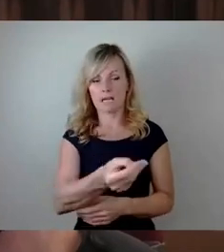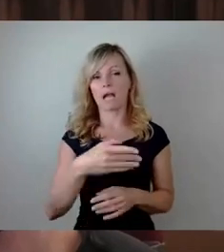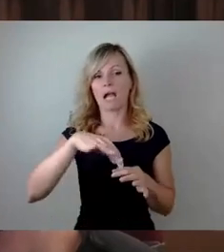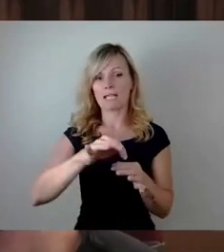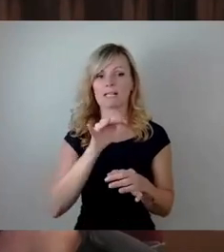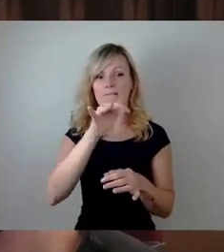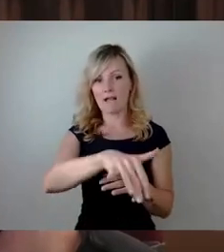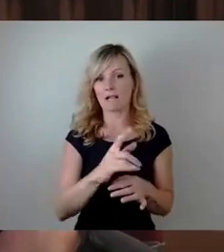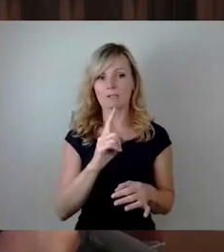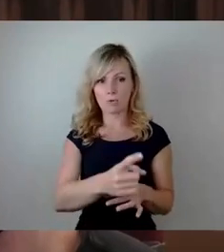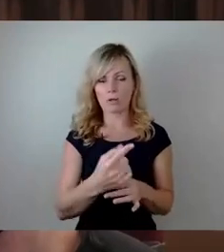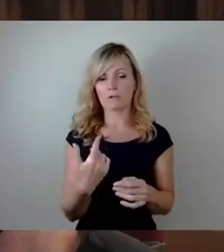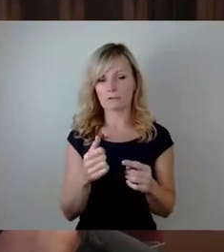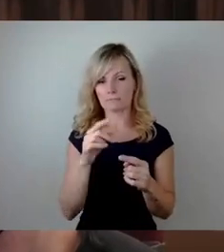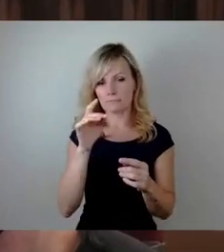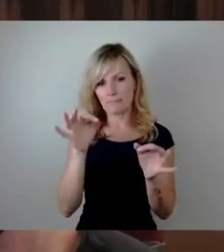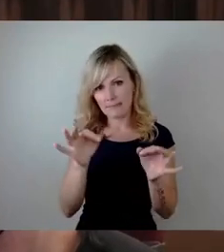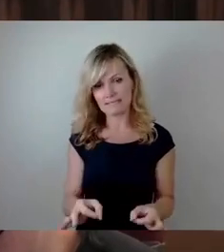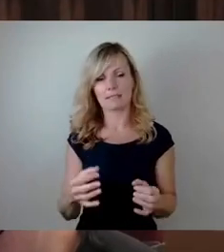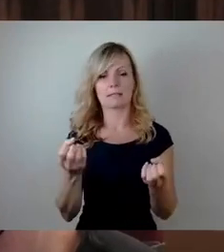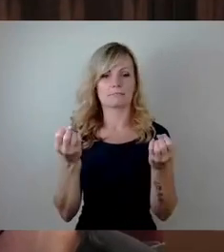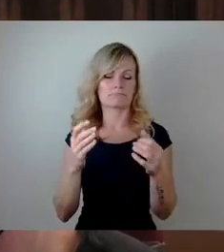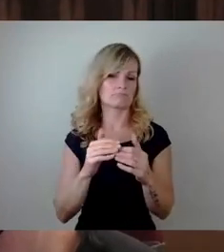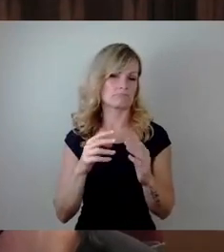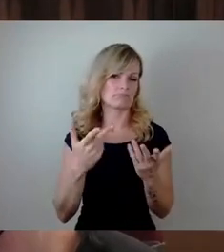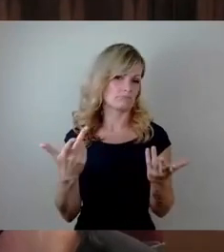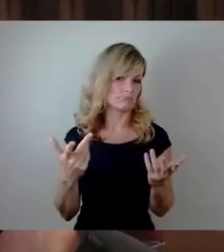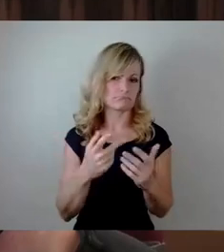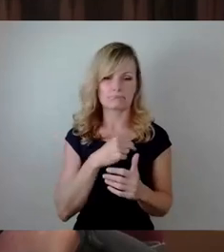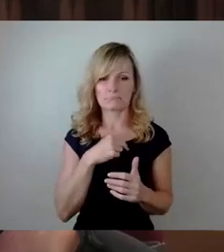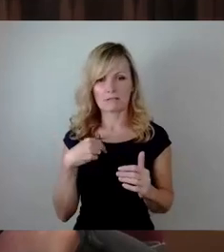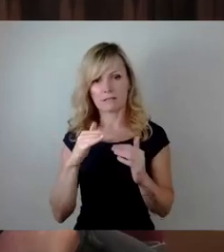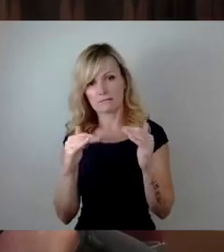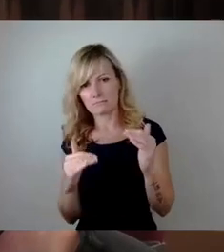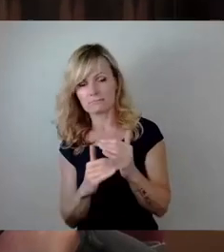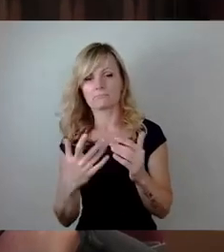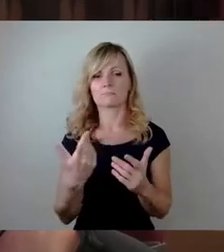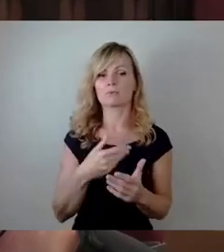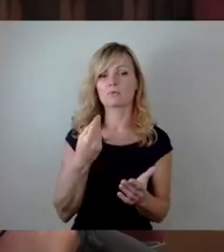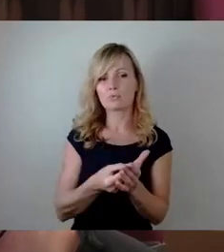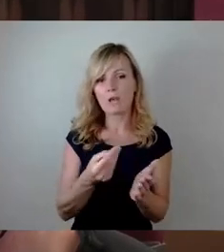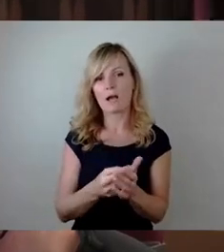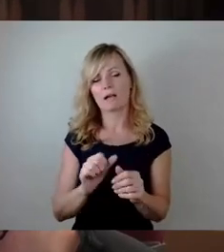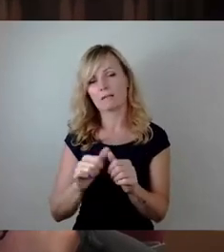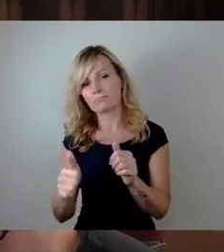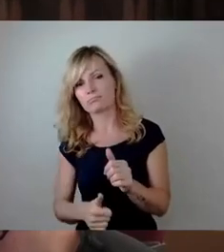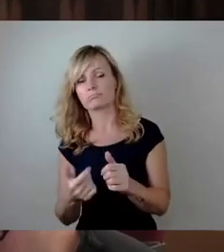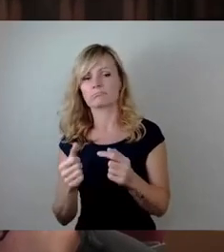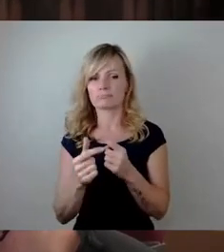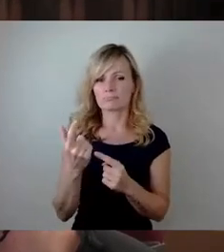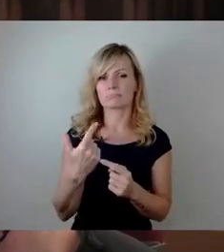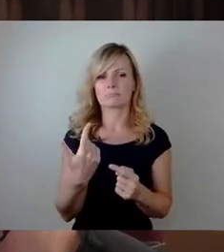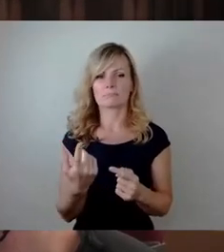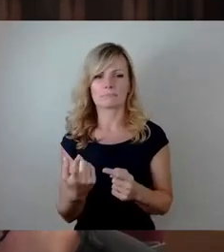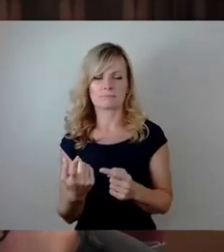ausgleichen soll. Da geht es um den Verlust von Stufenlaufzeiten, Zulagen und ähnliches. Das war aus meiner Sicht mehr Pingpong